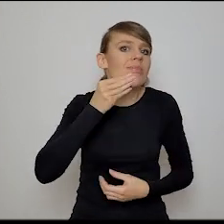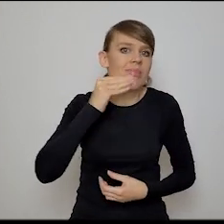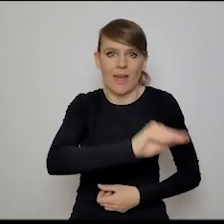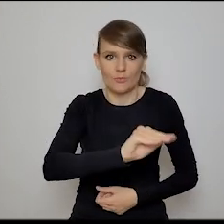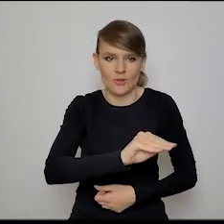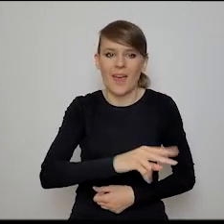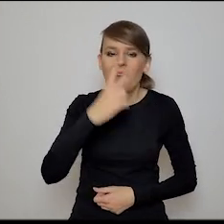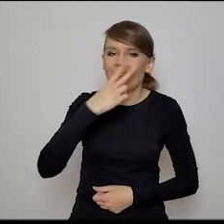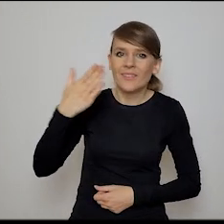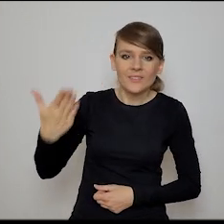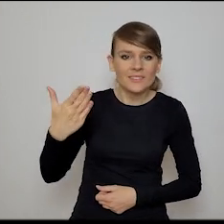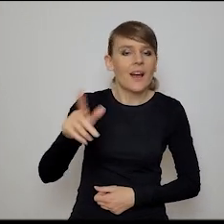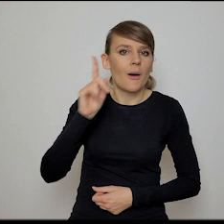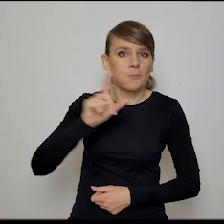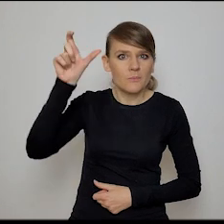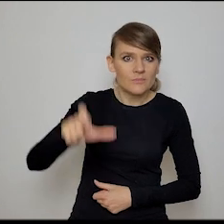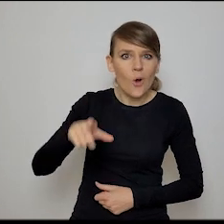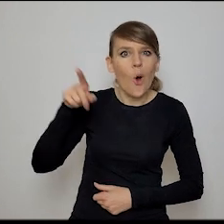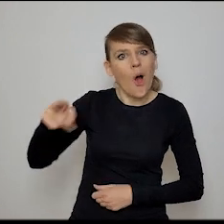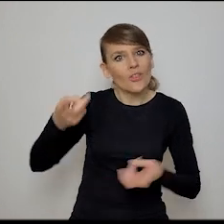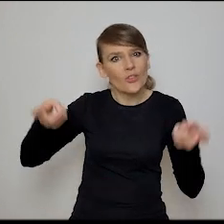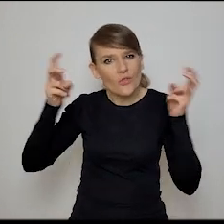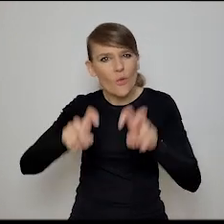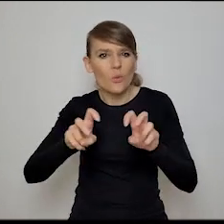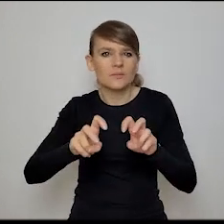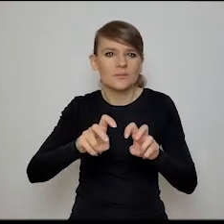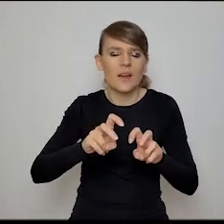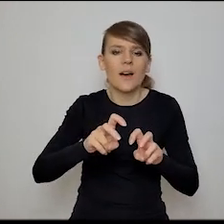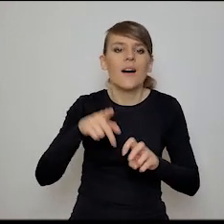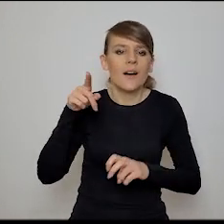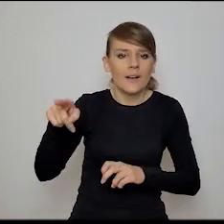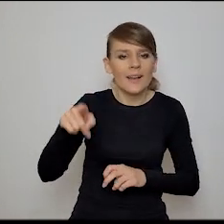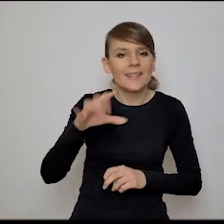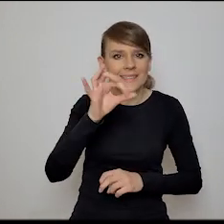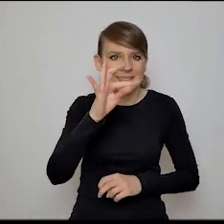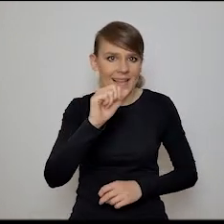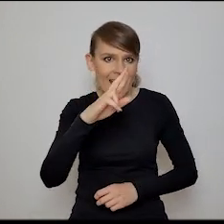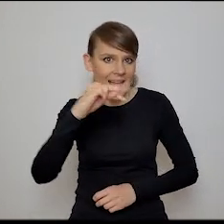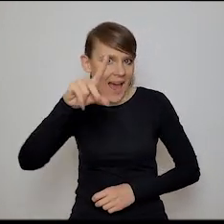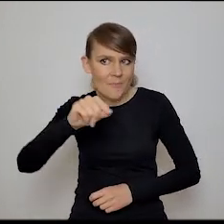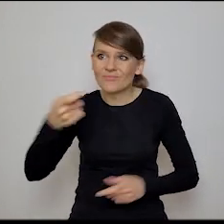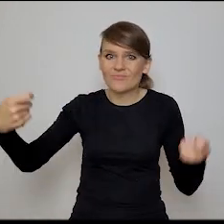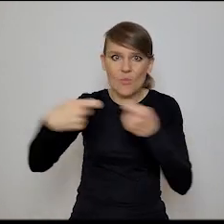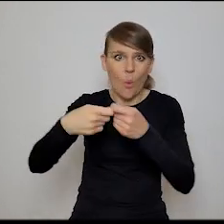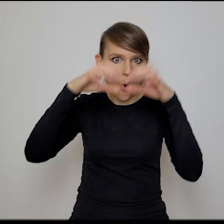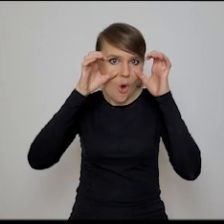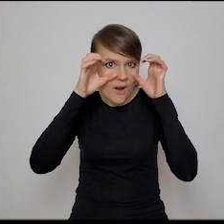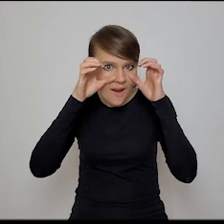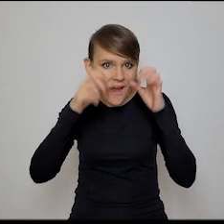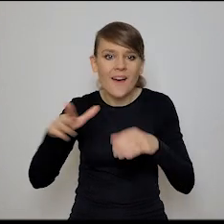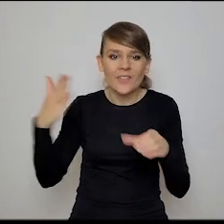tutaj pokazuje Pana, który jest twórcą i teraz to jest startup współpracujący z Googlem, firma